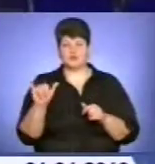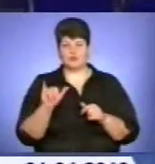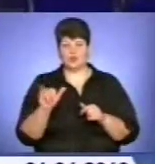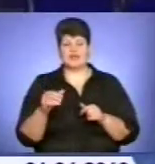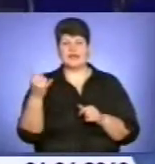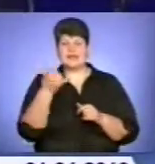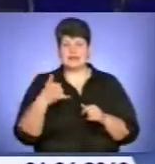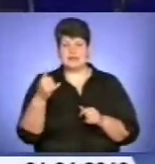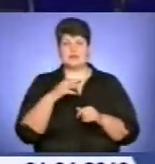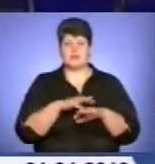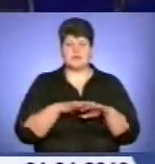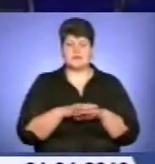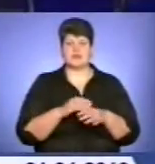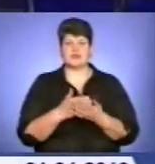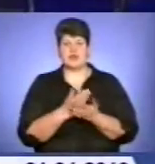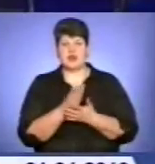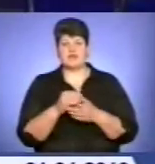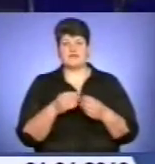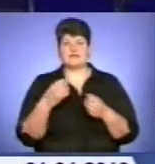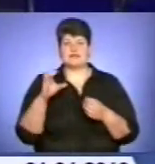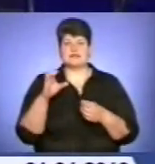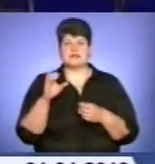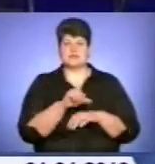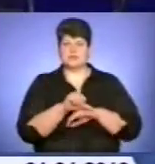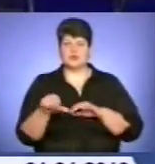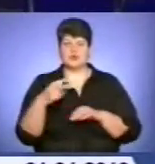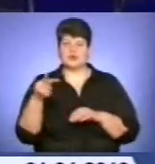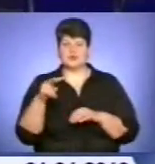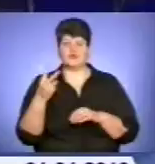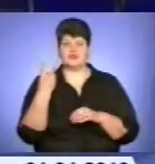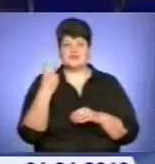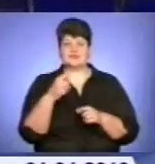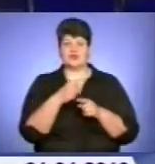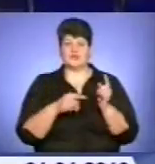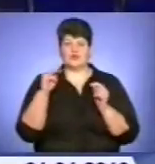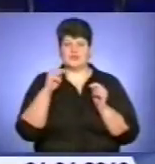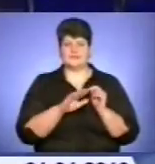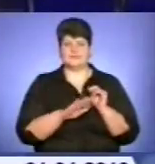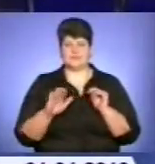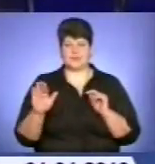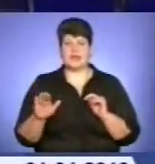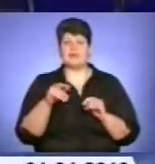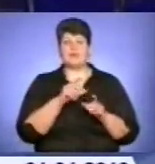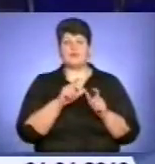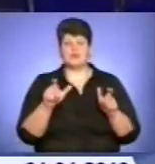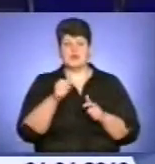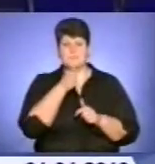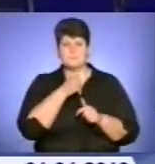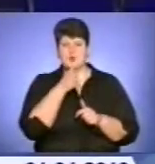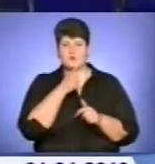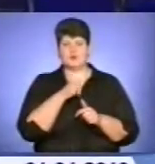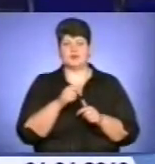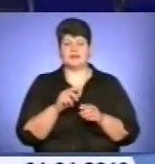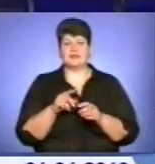хімії, математики, географії, світової літератури понад 2,5 тисячі школярів. На пункті пробного тестування школи номер